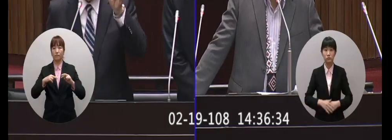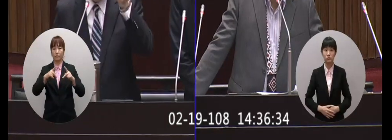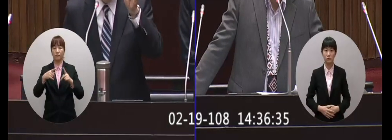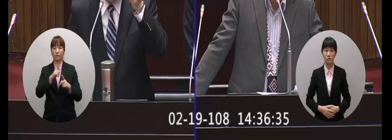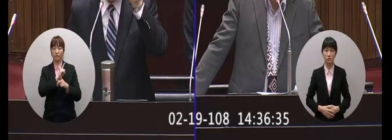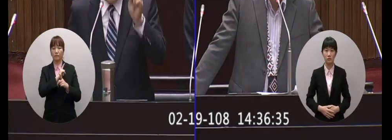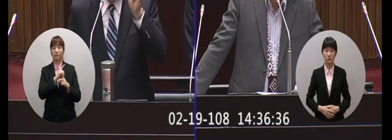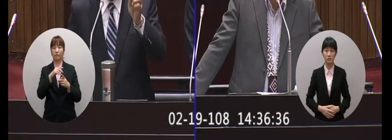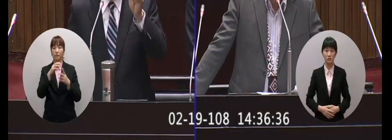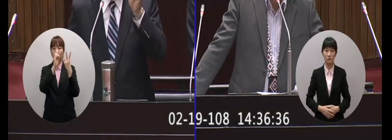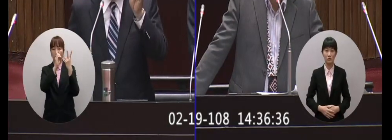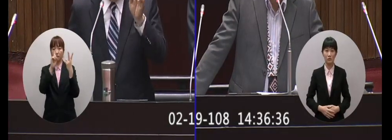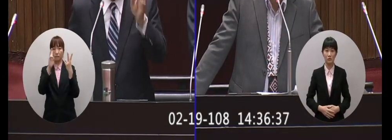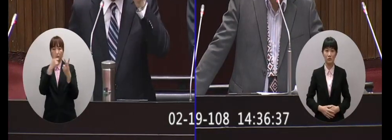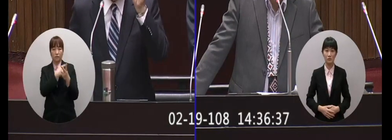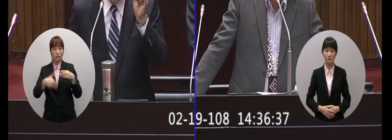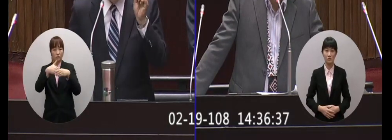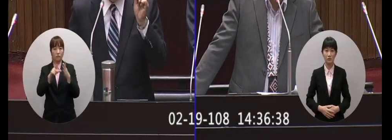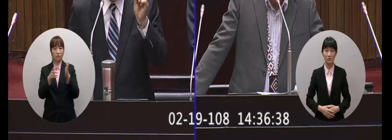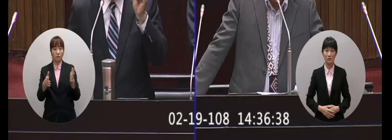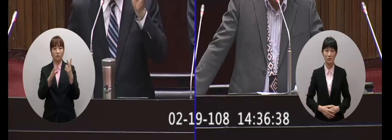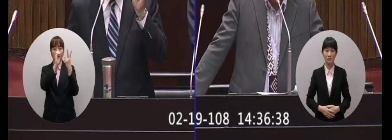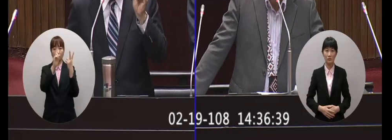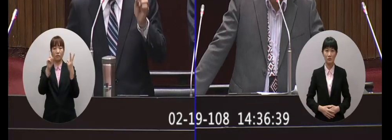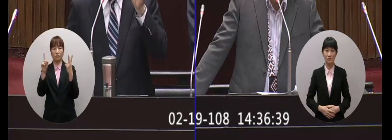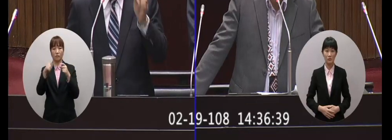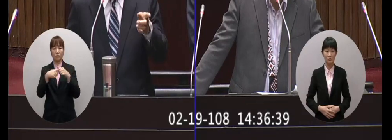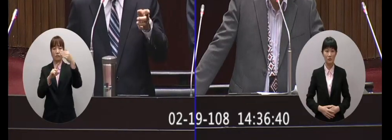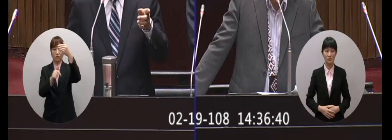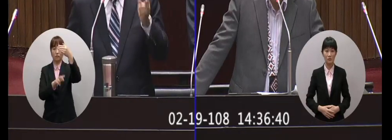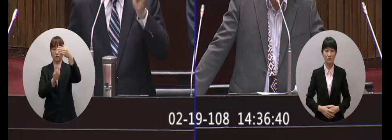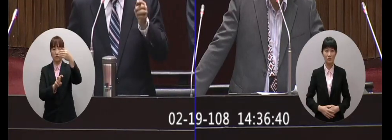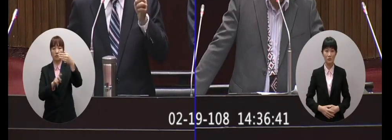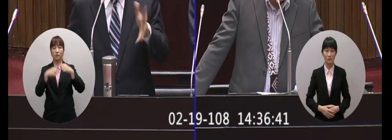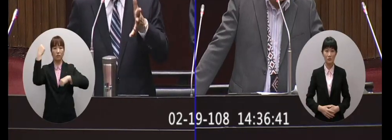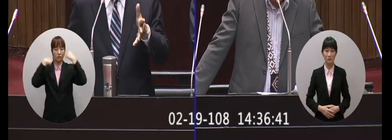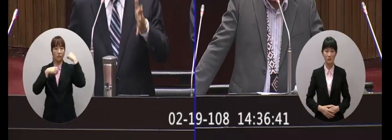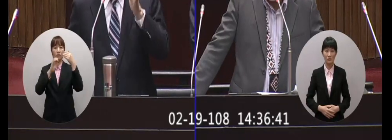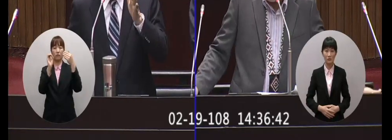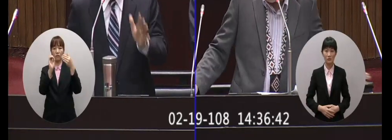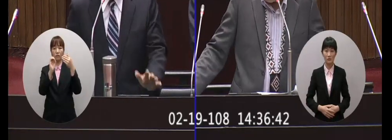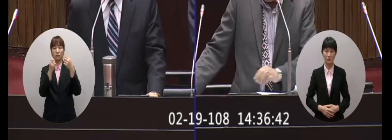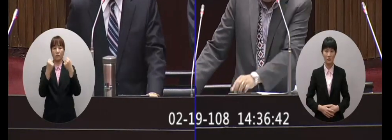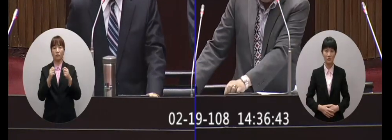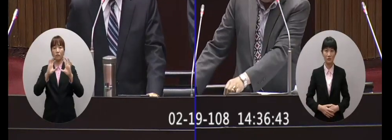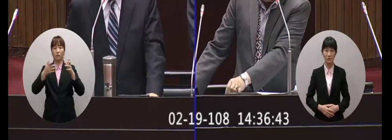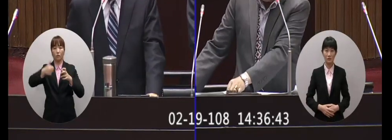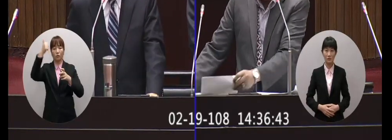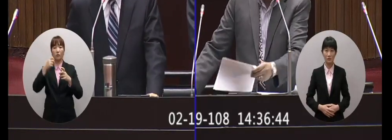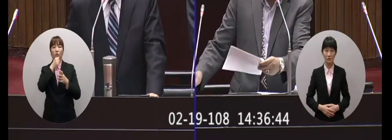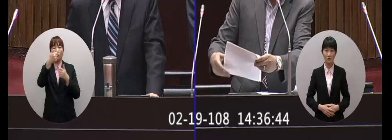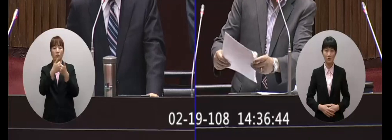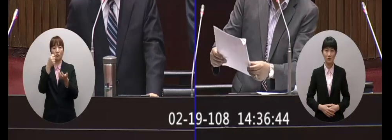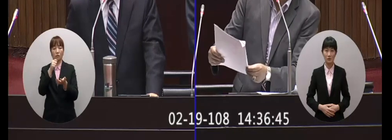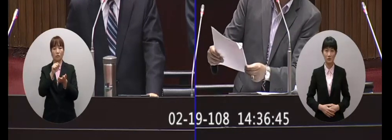講的他是選2012總統就是2011年9月20號上午9點在總統五開記